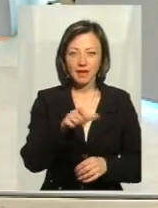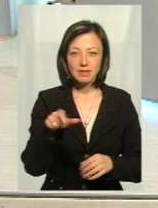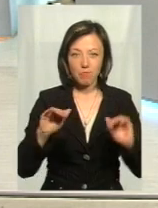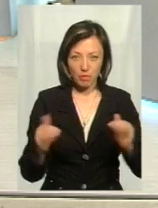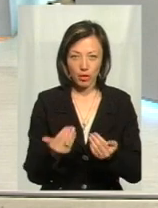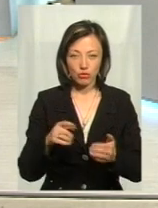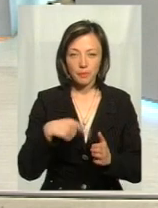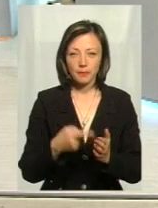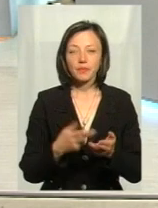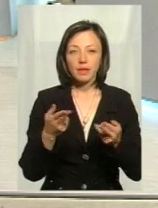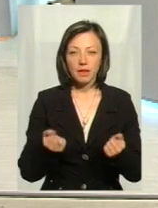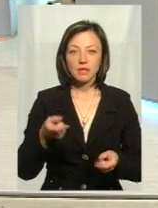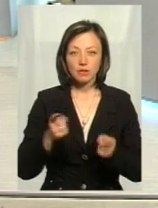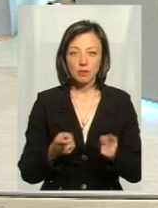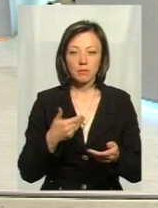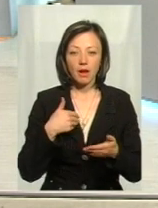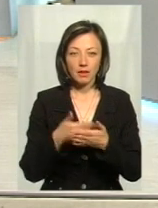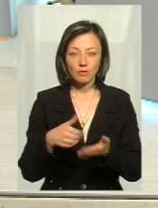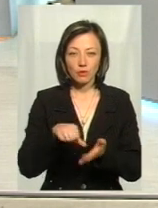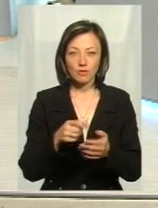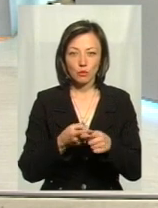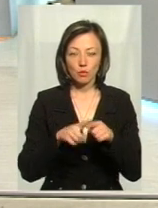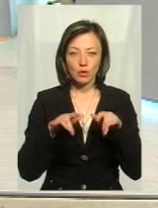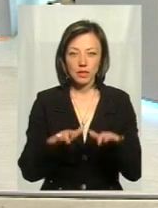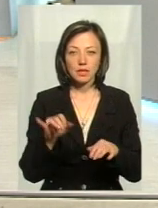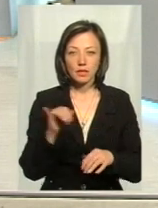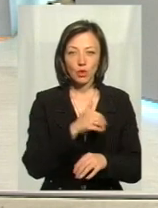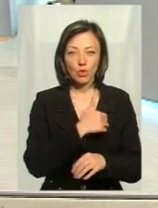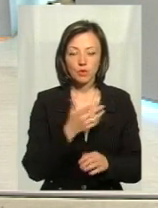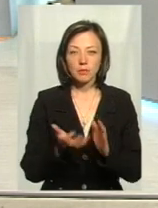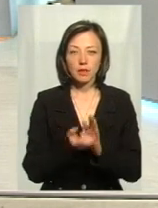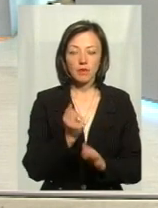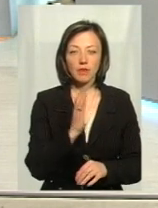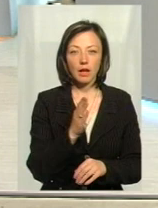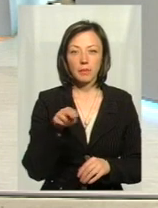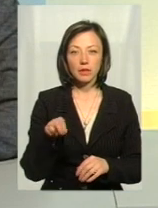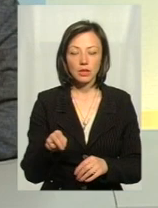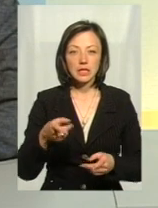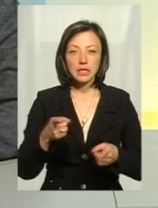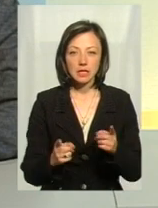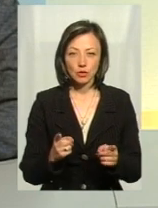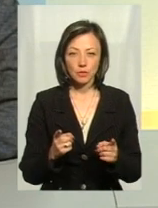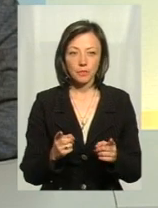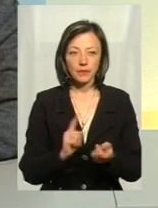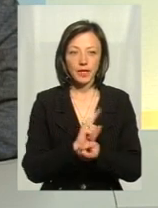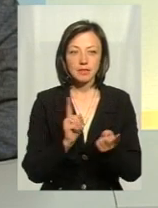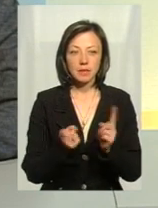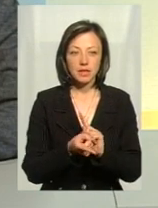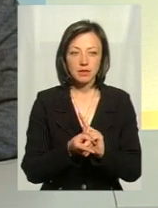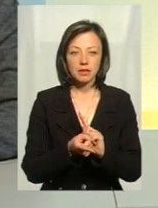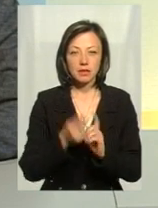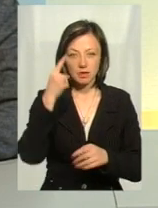звичайно, ми не те, що відчуваємо, ми ще активну участь приймаємо в цьому. І от хочу підтримати Італія Петровича, дійсно змінилось